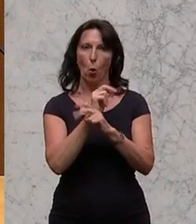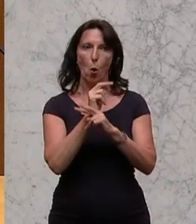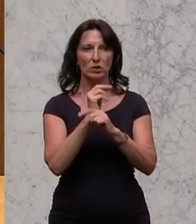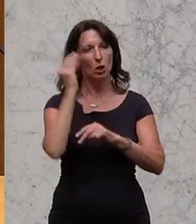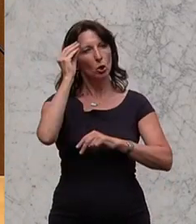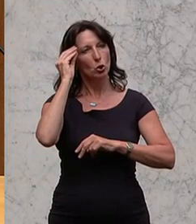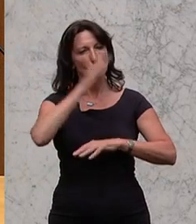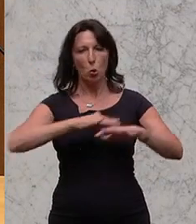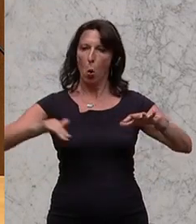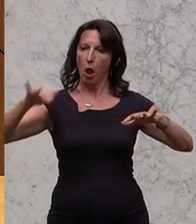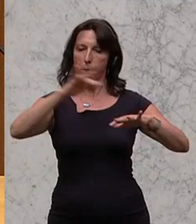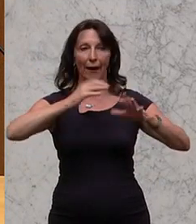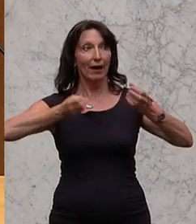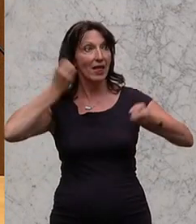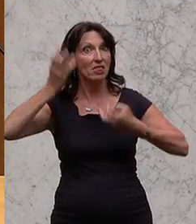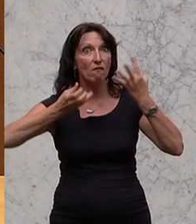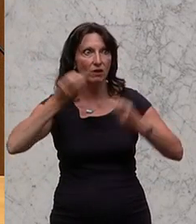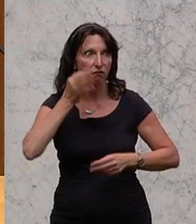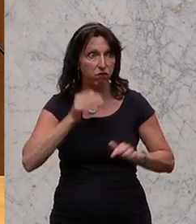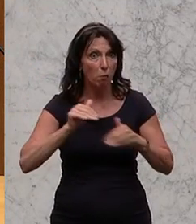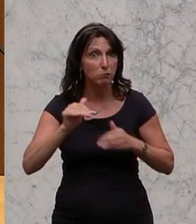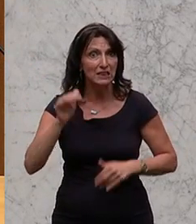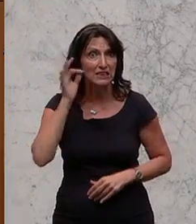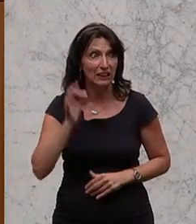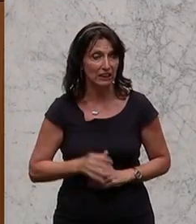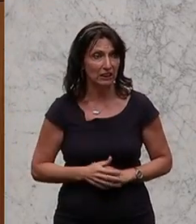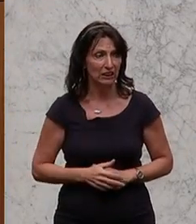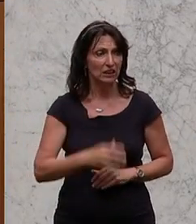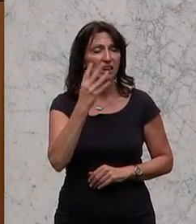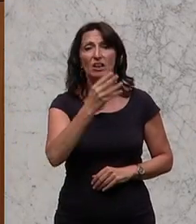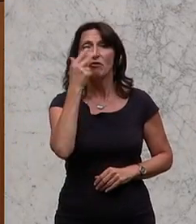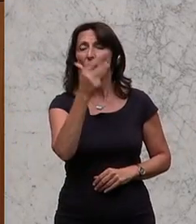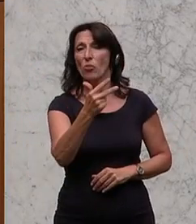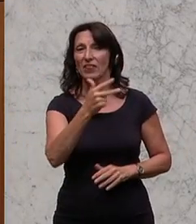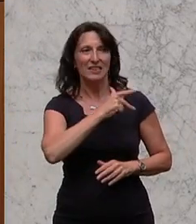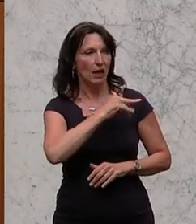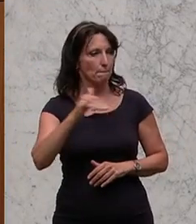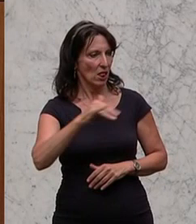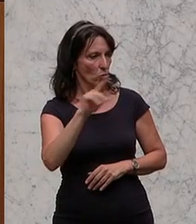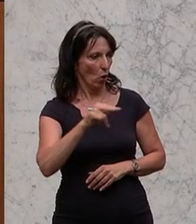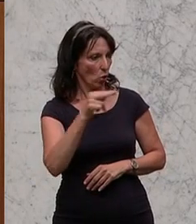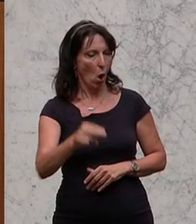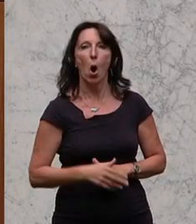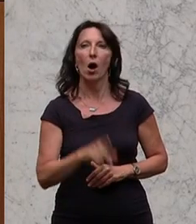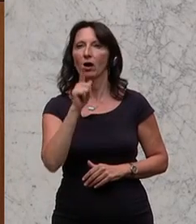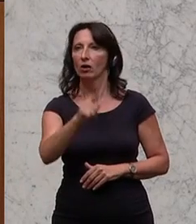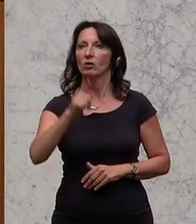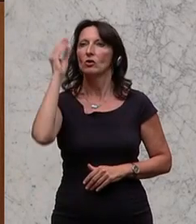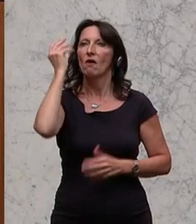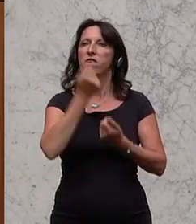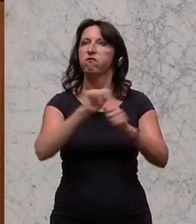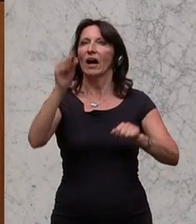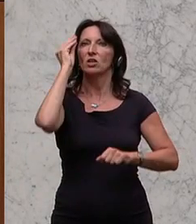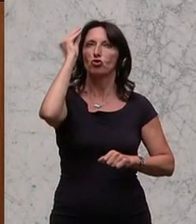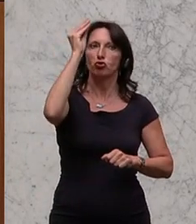Schullandschaft. Frau Ministerin, wir bräuchten nur 34 Millionen Euro, um die nicht-konfessionellen freien Schulen mit den